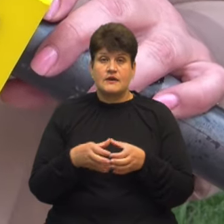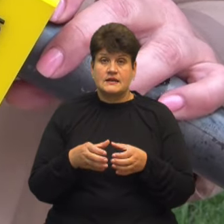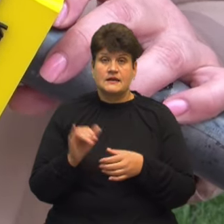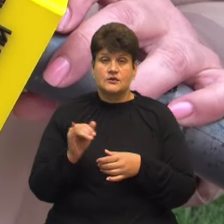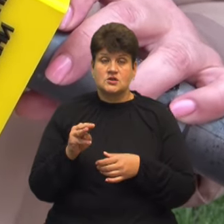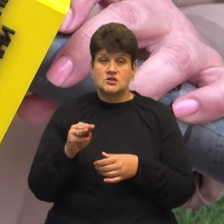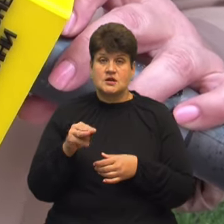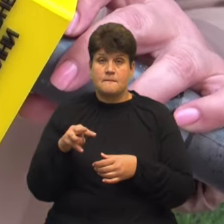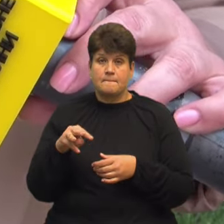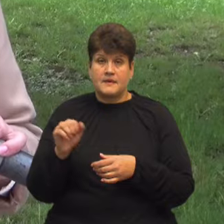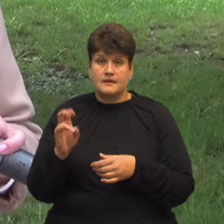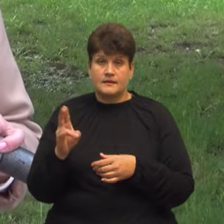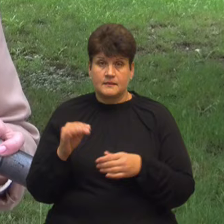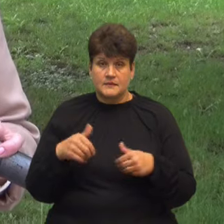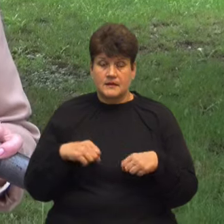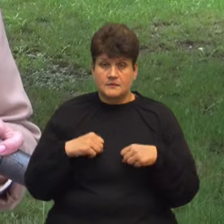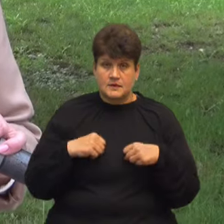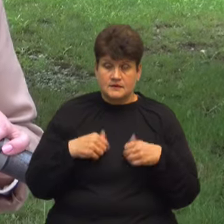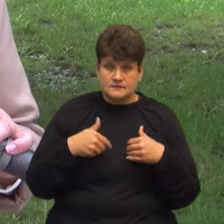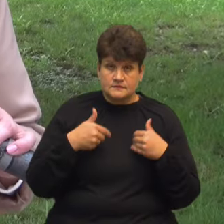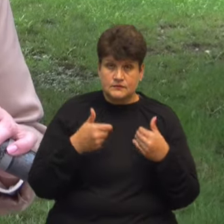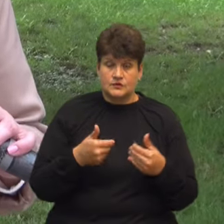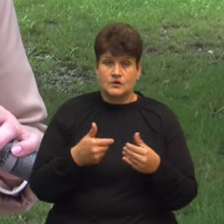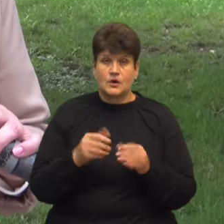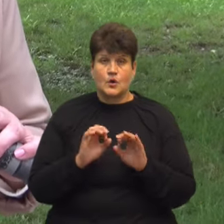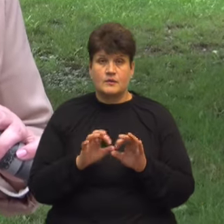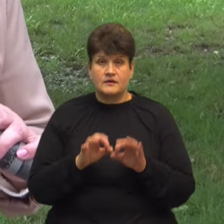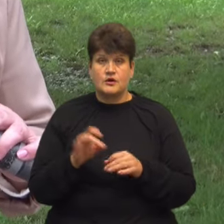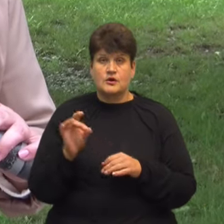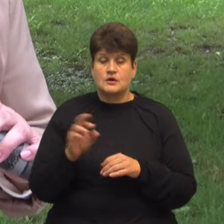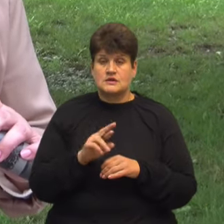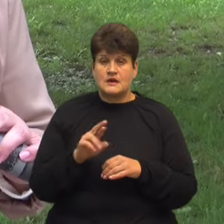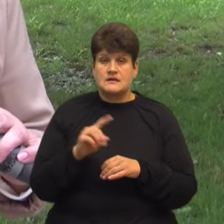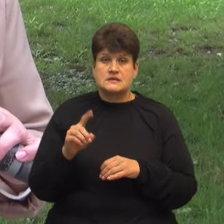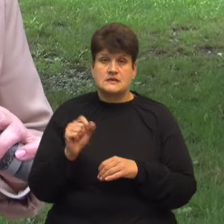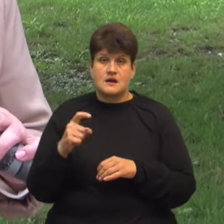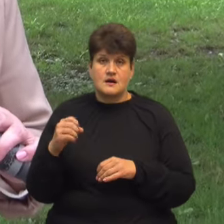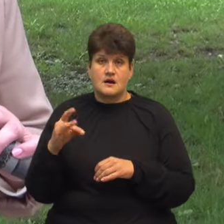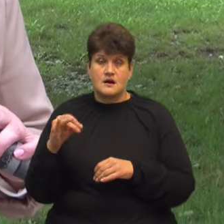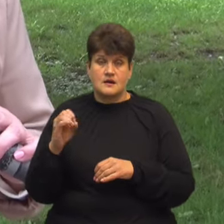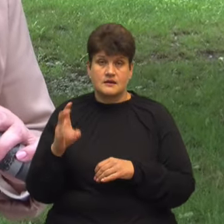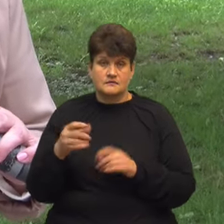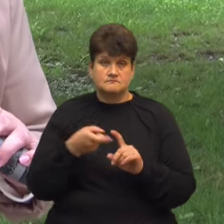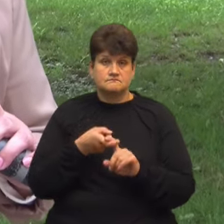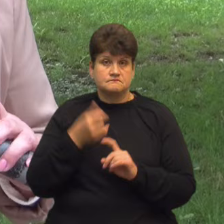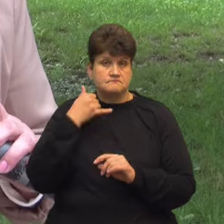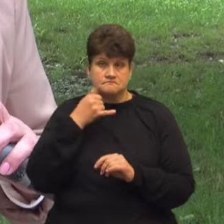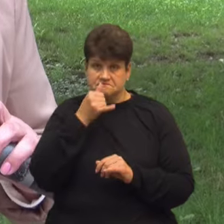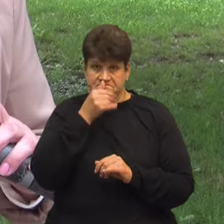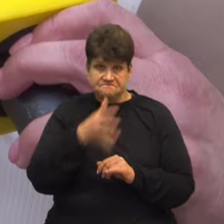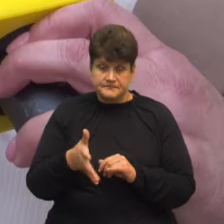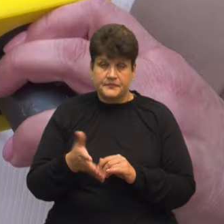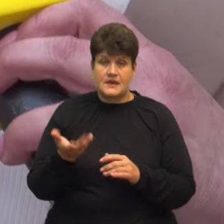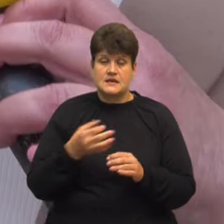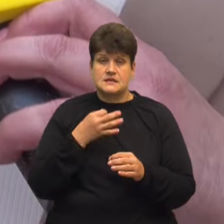Жмінки ми намагалися звернутися за коментарем до Ярослава Захарківа Зв'язатися з ним телефоном ми не змогли Як повідомив